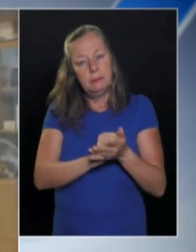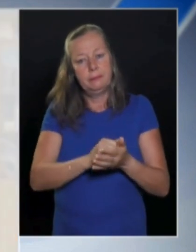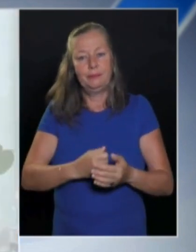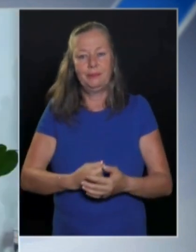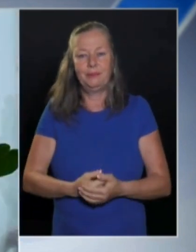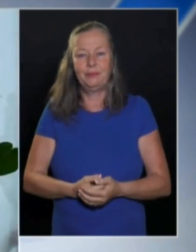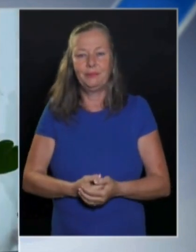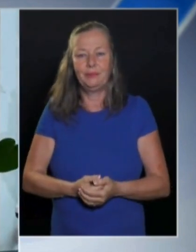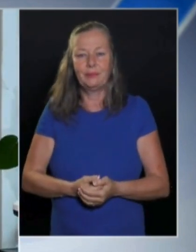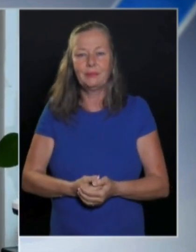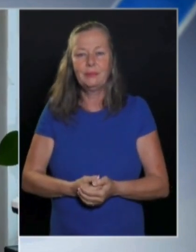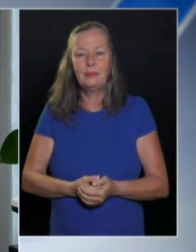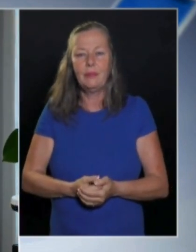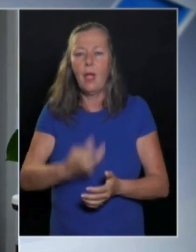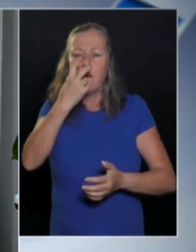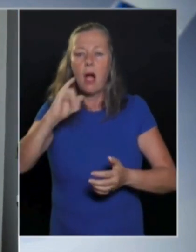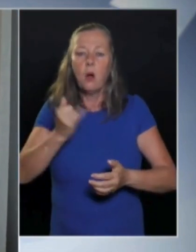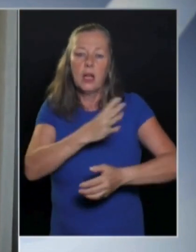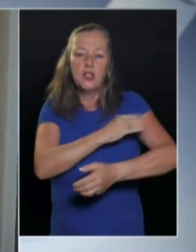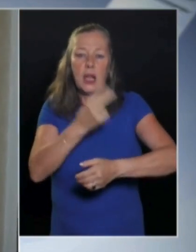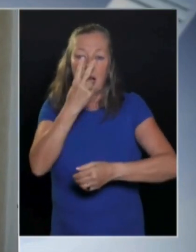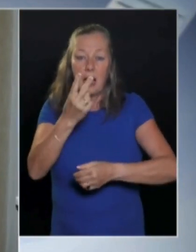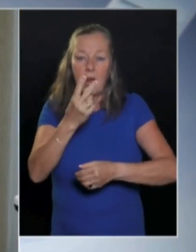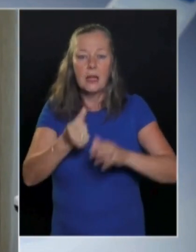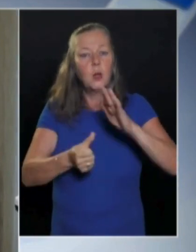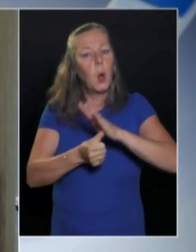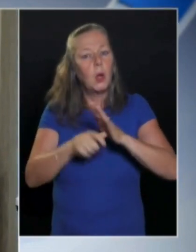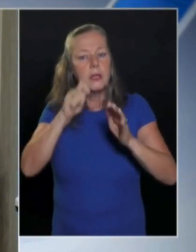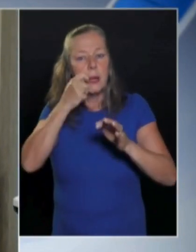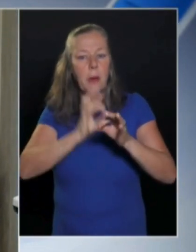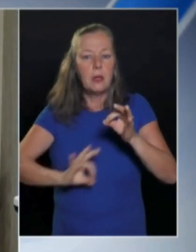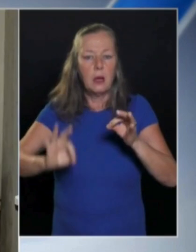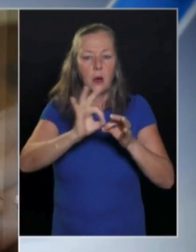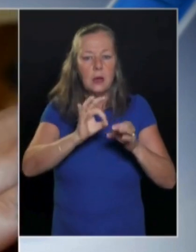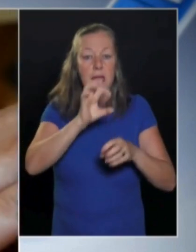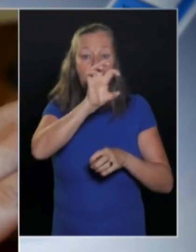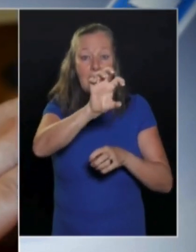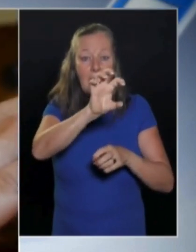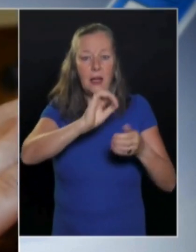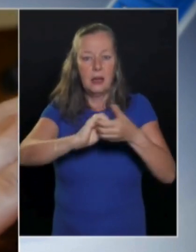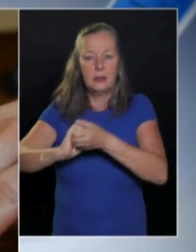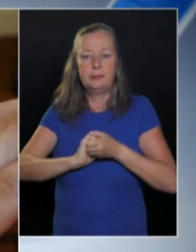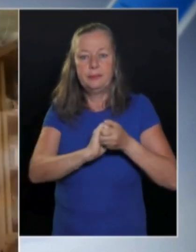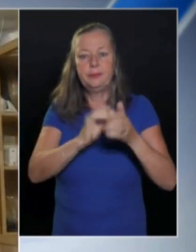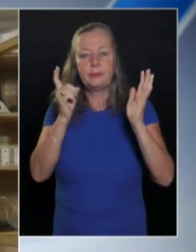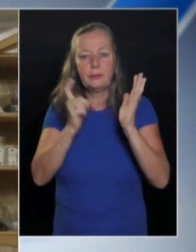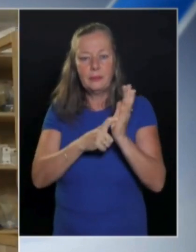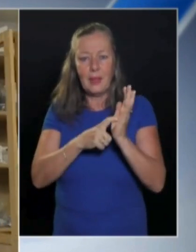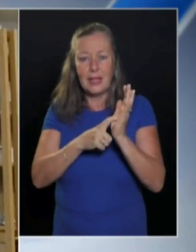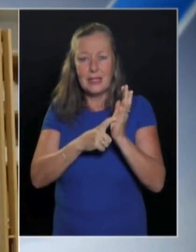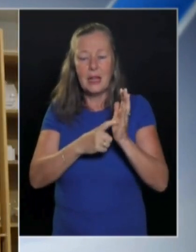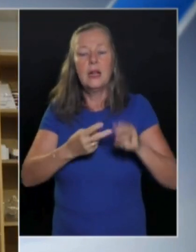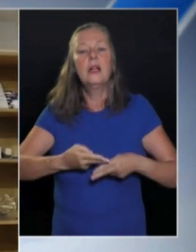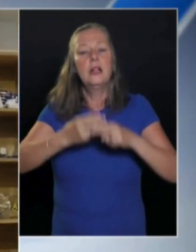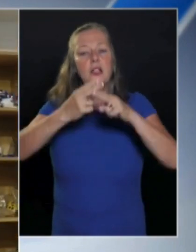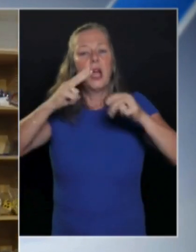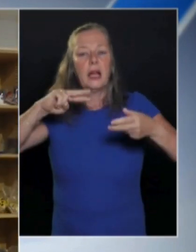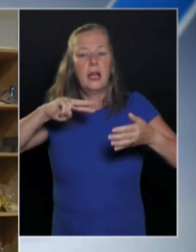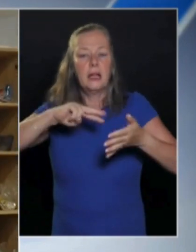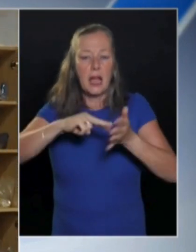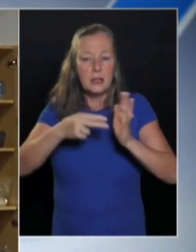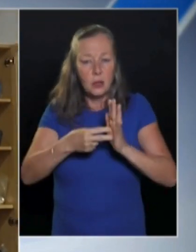gyártani. A VAKOK és Gyengéllátók Közép-Magyarországi Regionális Egyesületének célja, hogy